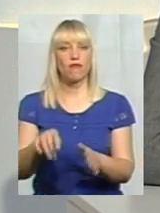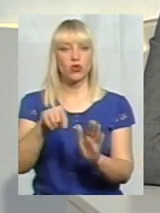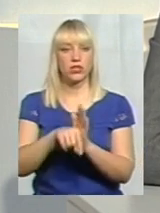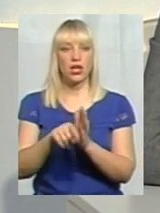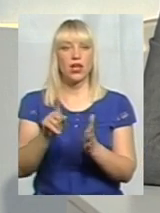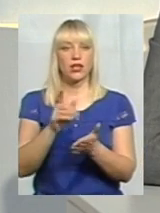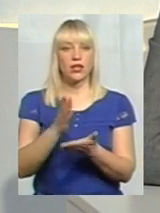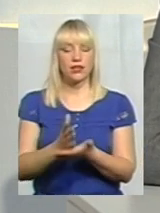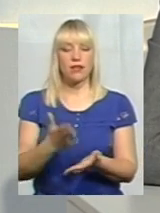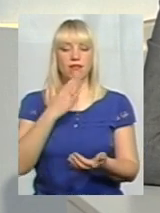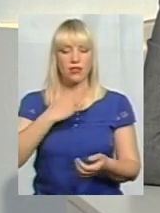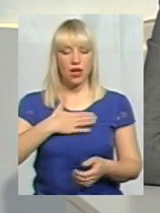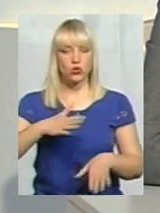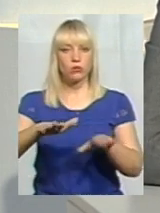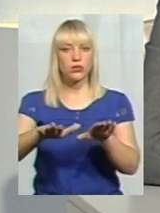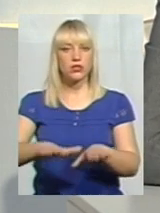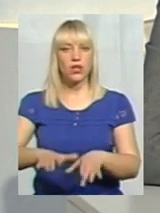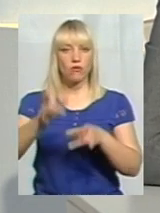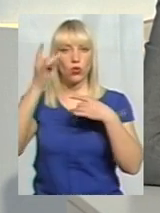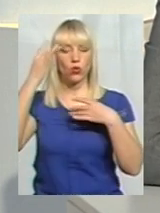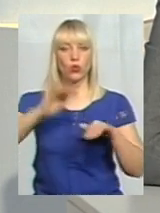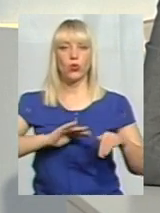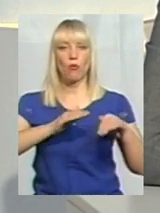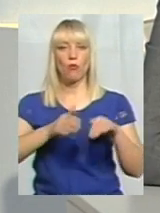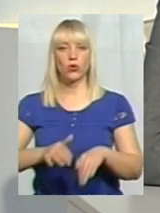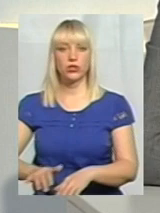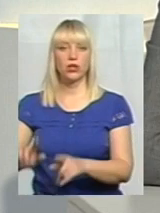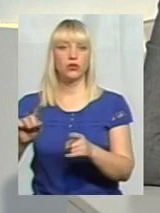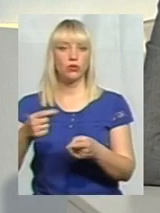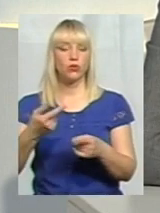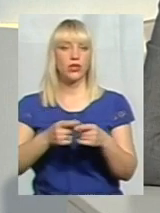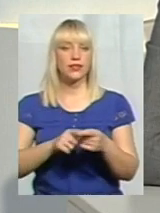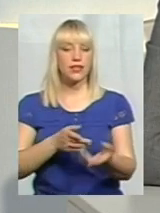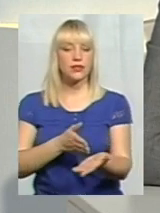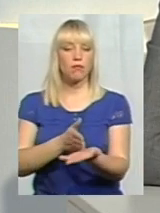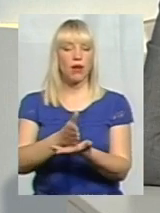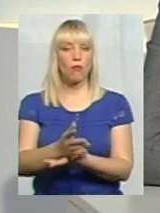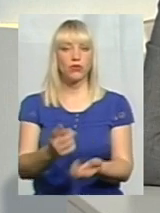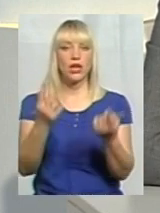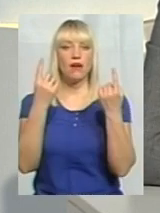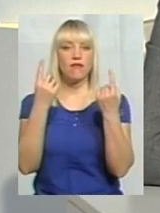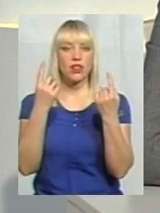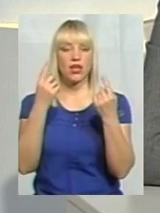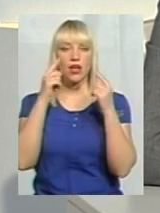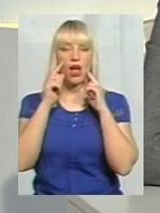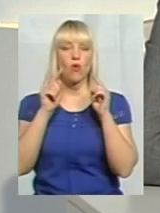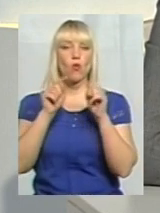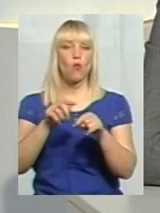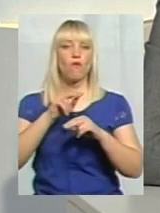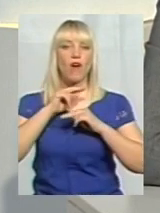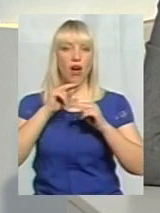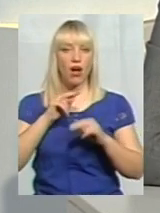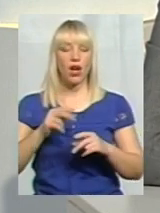нашу місцеву культуру, нашого поділля. Тому на це спрямовується, дійсно, велика увага і ми над цим працюємо.